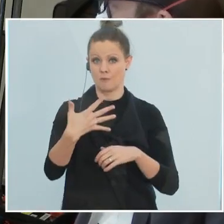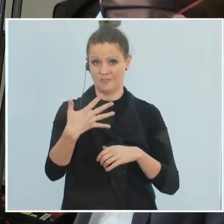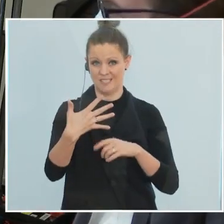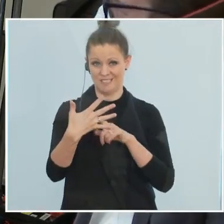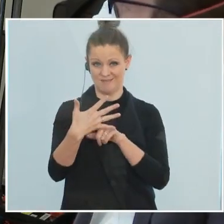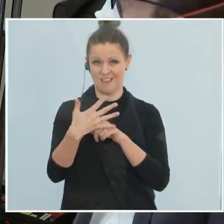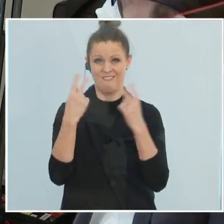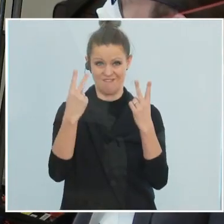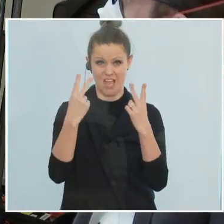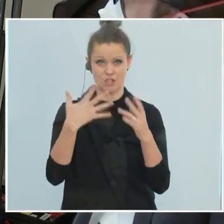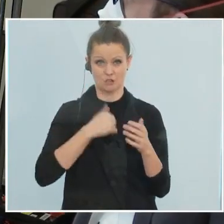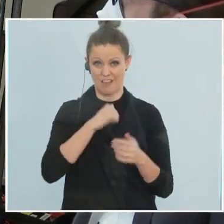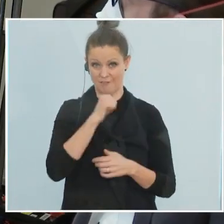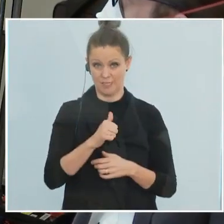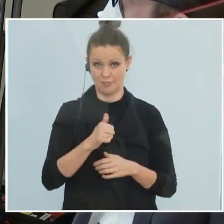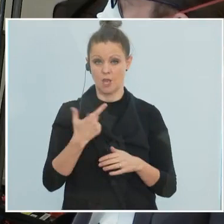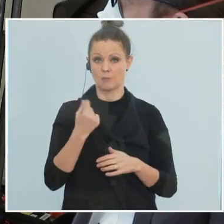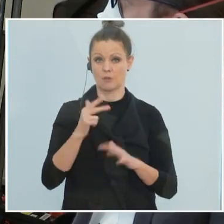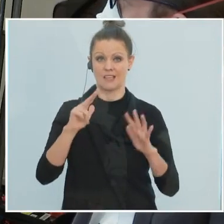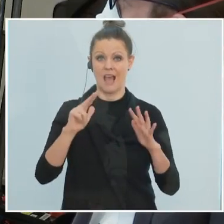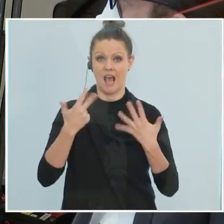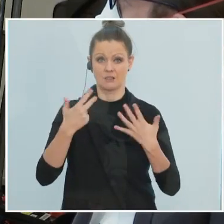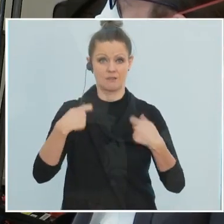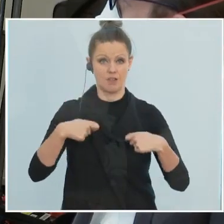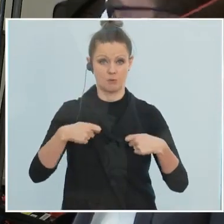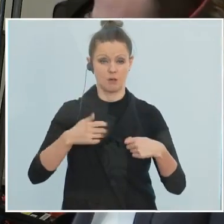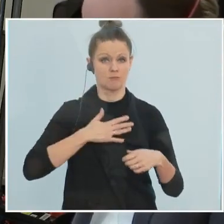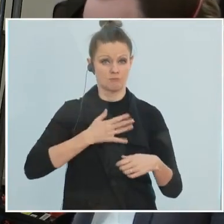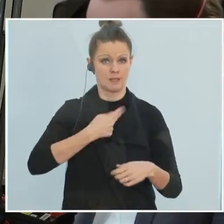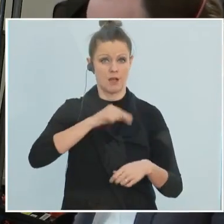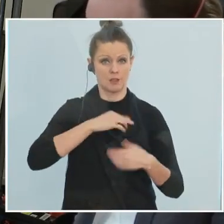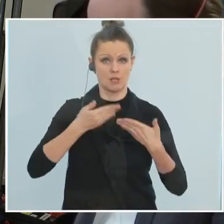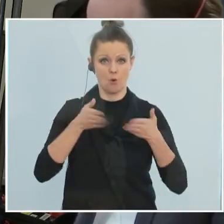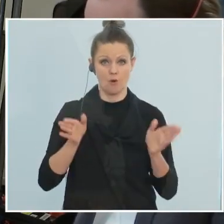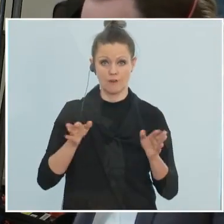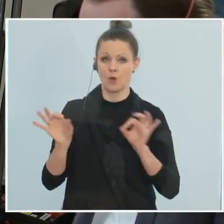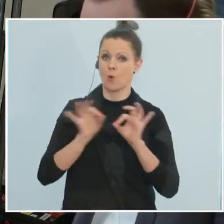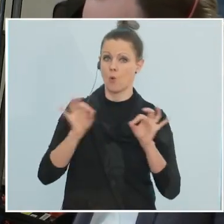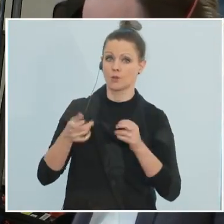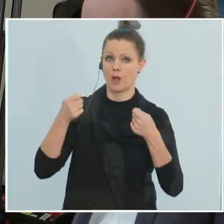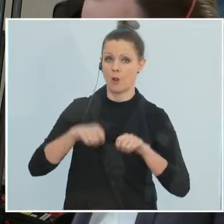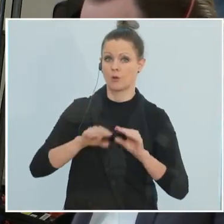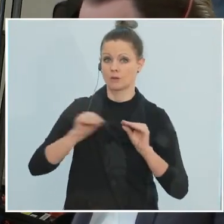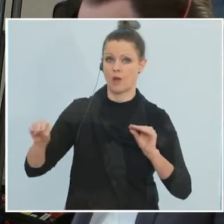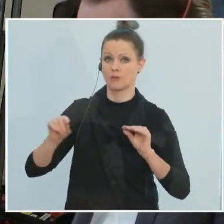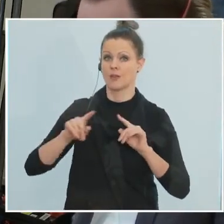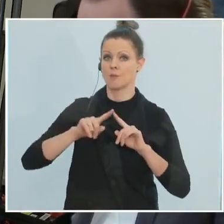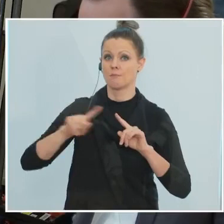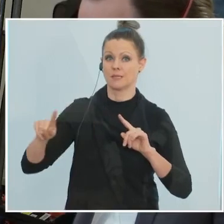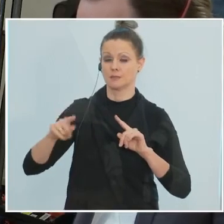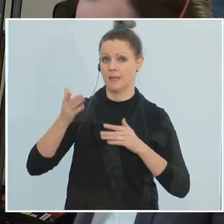sind, ist dann die Öffnung am 8. Februar garantiert? Oder könnte es sein, dass der Lockdown bis Ende Mai immer weiter verlängert wird?